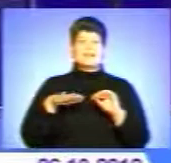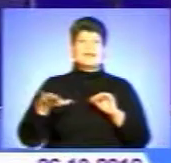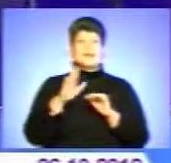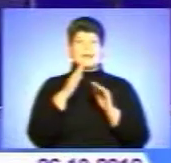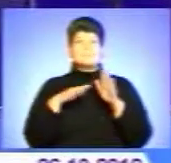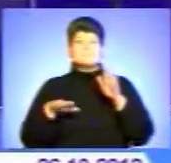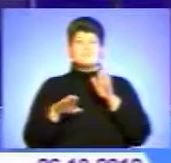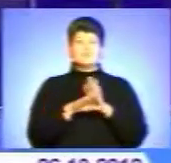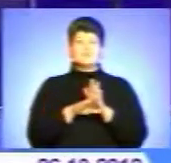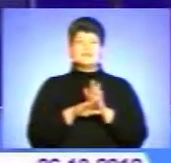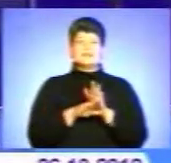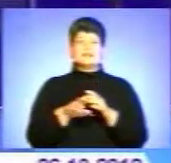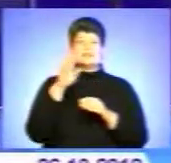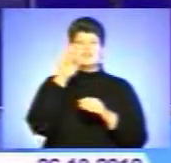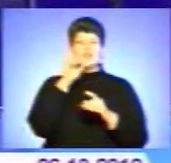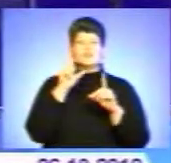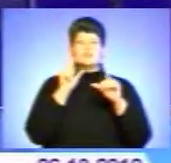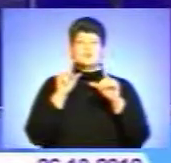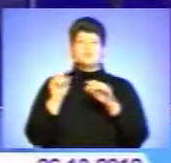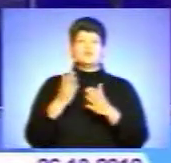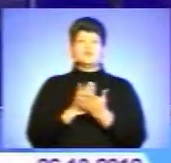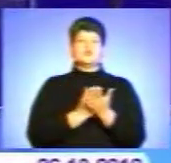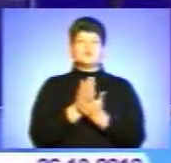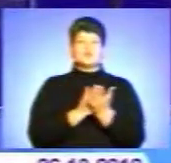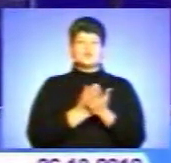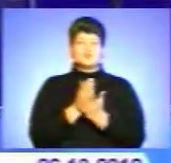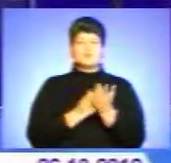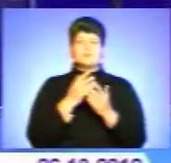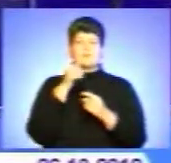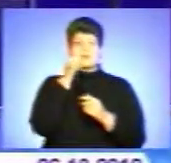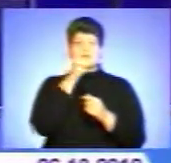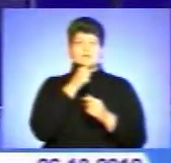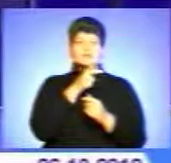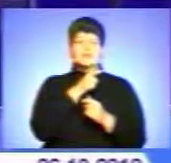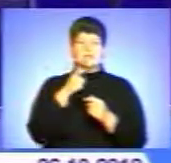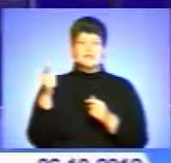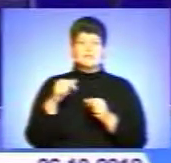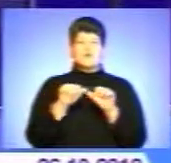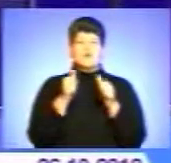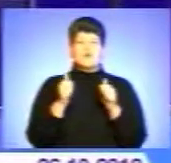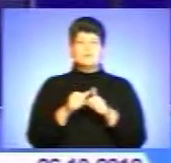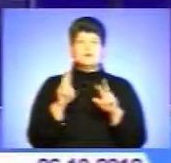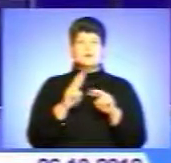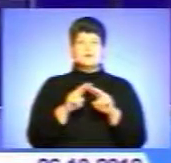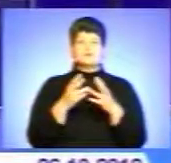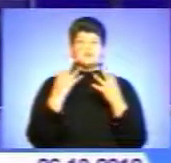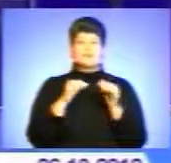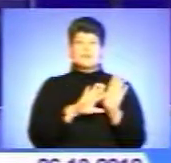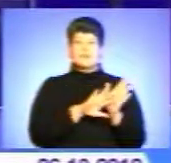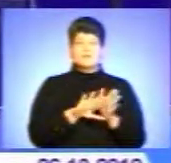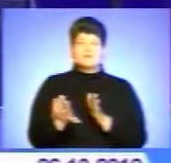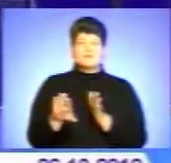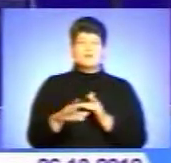підрозділи Державної міграційної служби. У більшості випадків, коли місячний термін з часу подачі заяви про оформлення паспорту ще не минув,